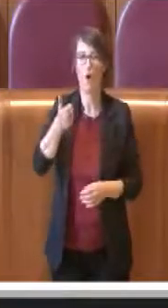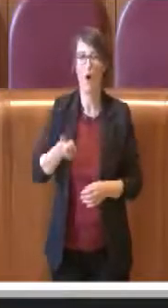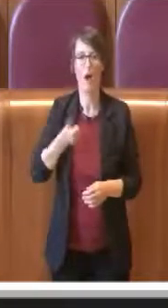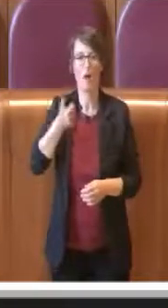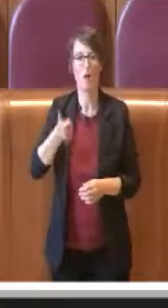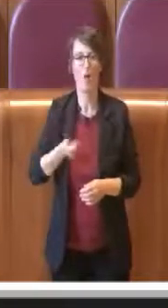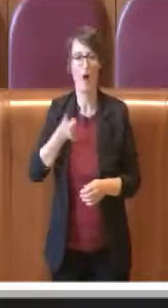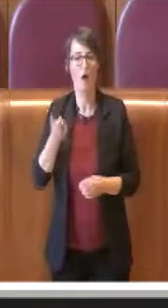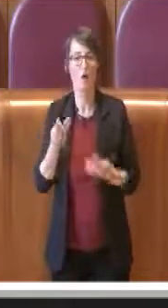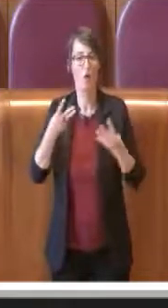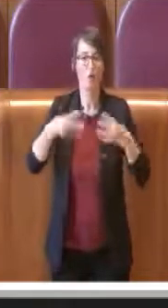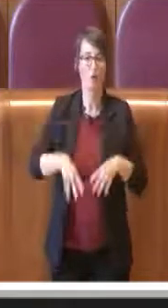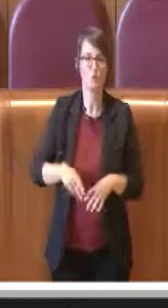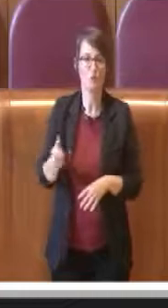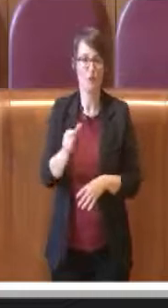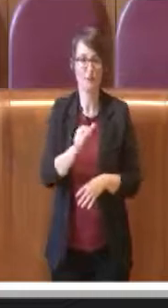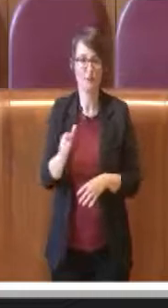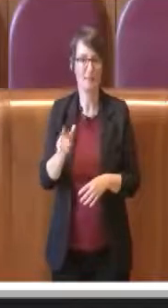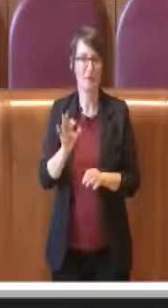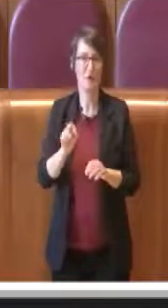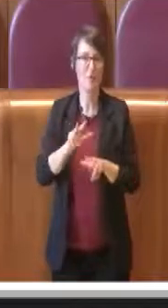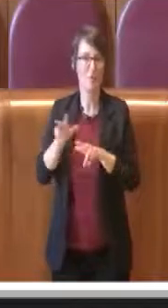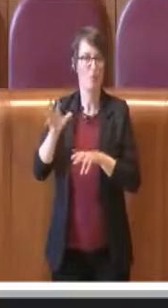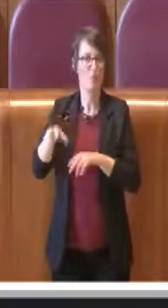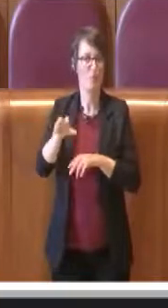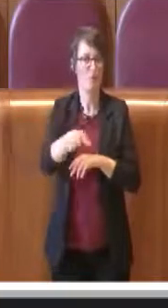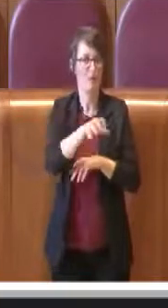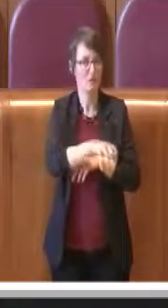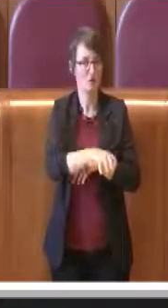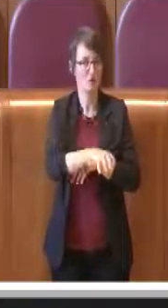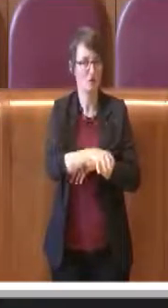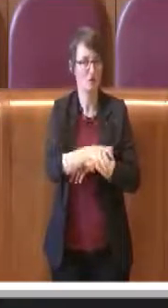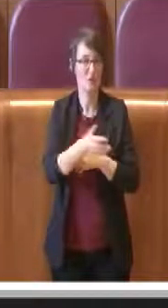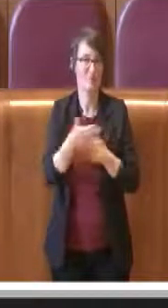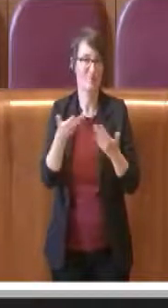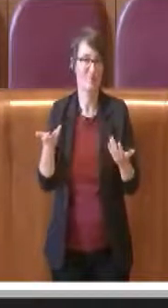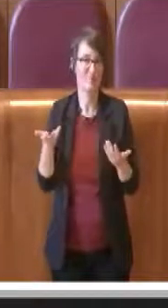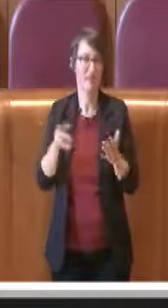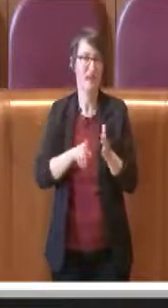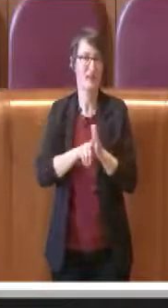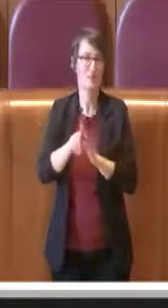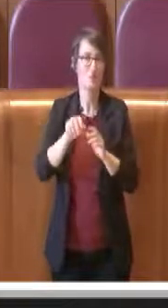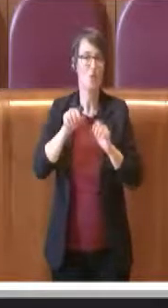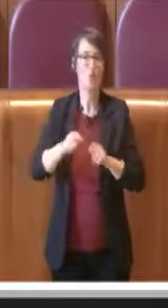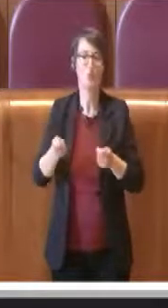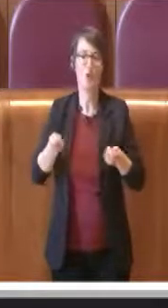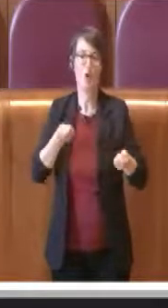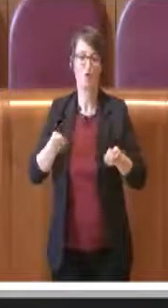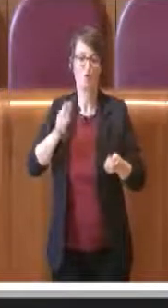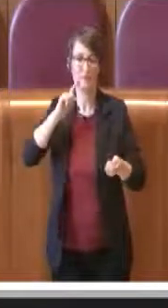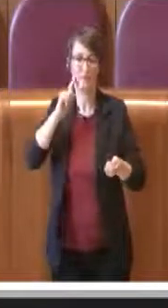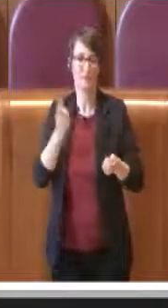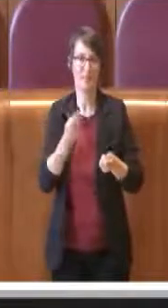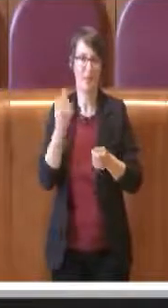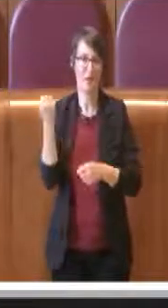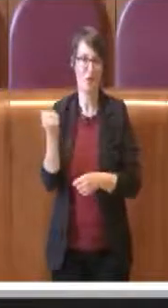parte dei municipi e quindi governare al meglio il servizio. Grazie.